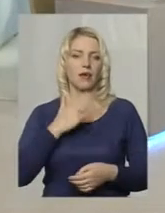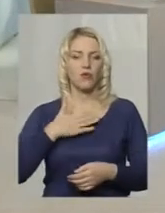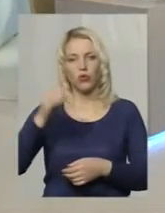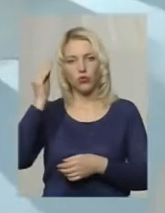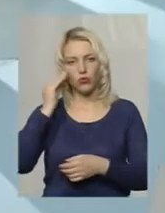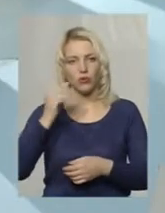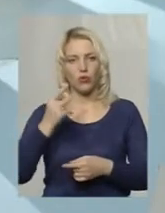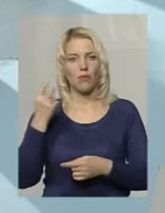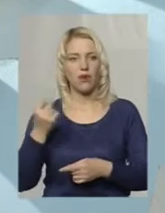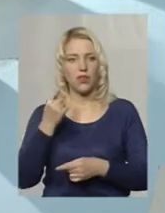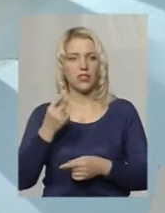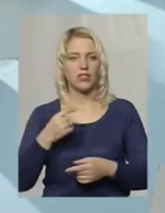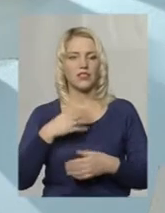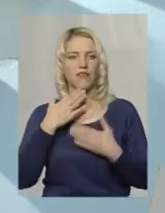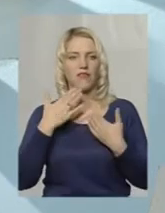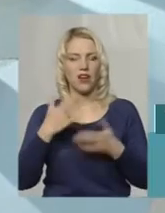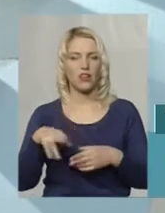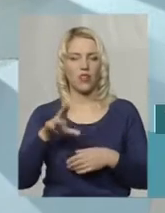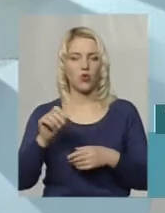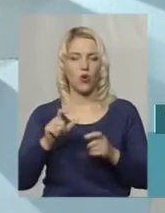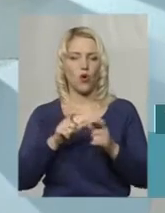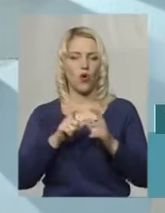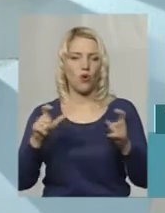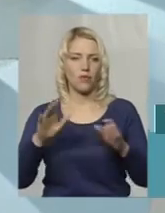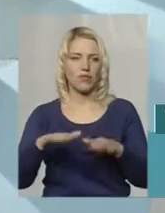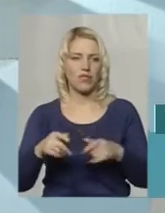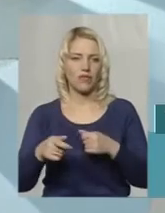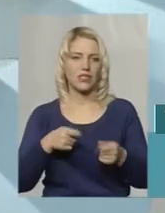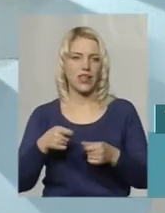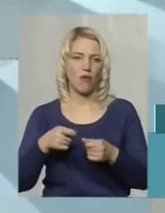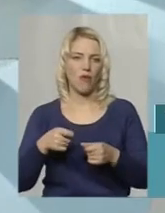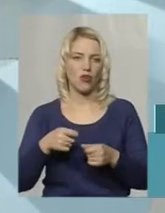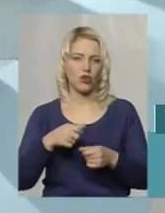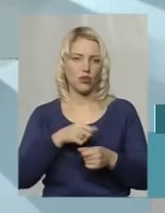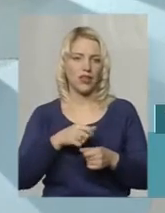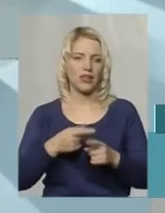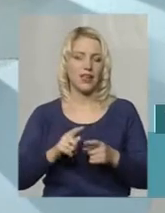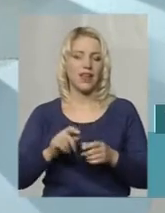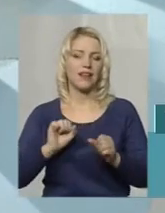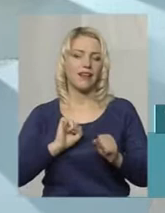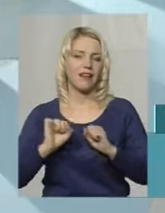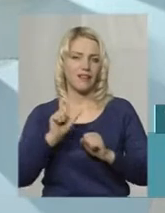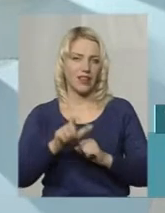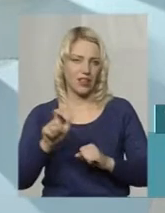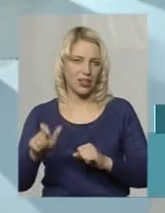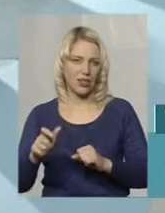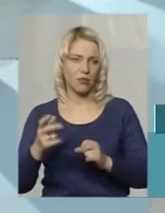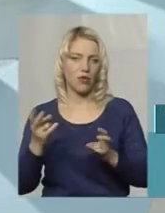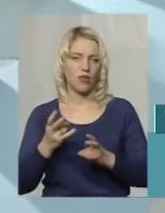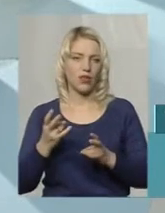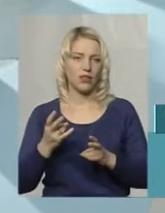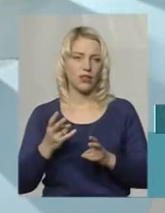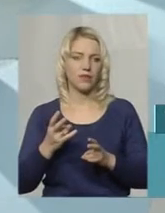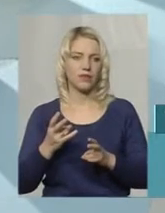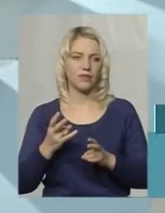звернення до органів місцевого самоврядування. Органи місцевого самоврядування і керівники органів місцевого самоврядування мають дещо